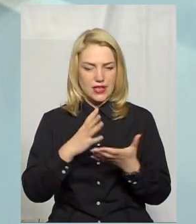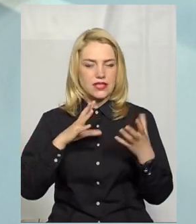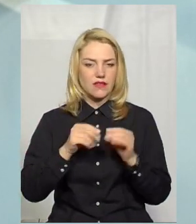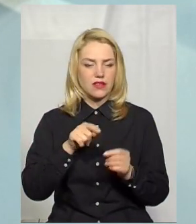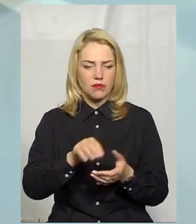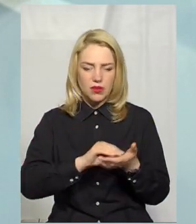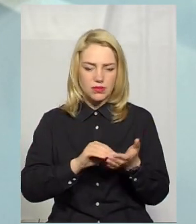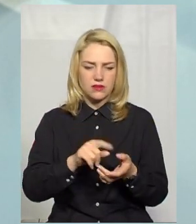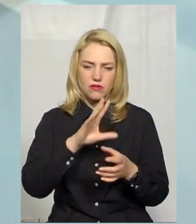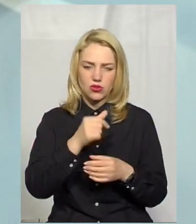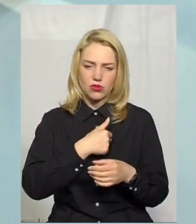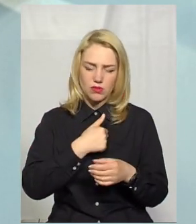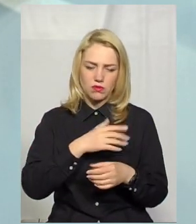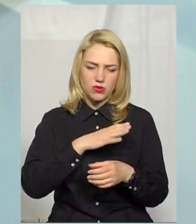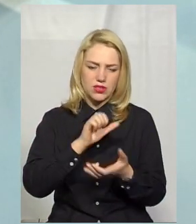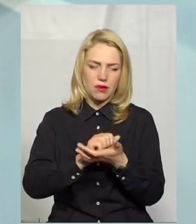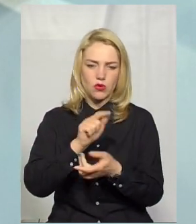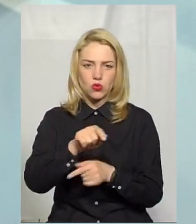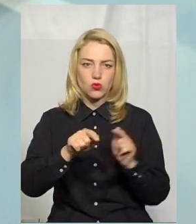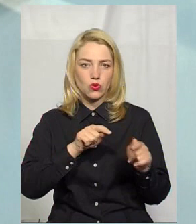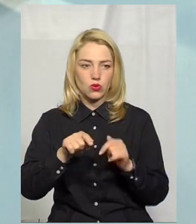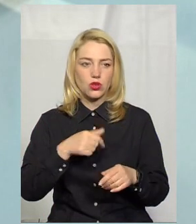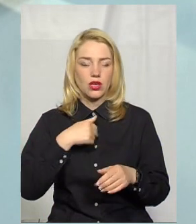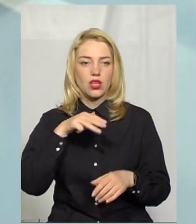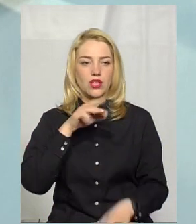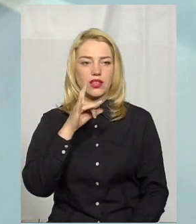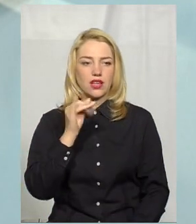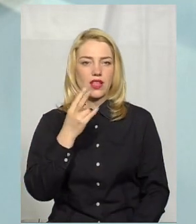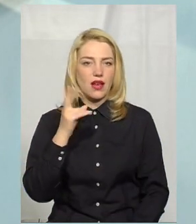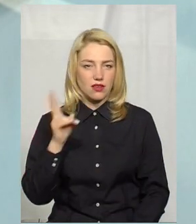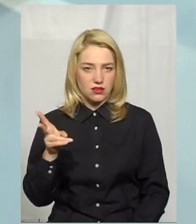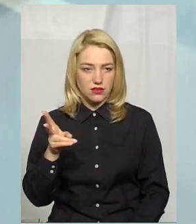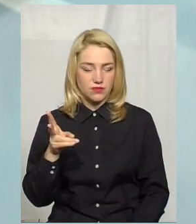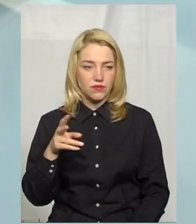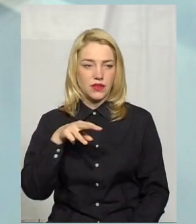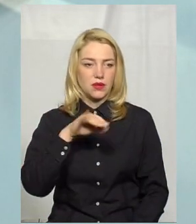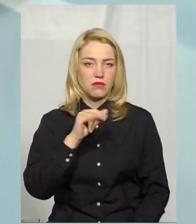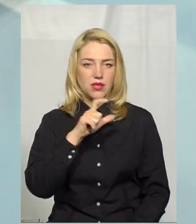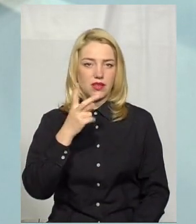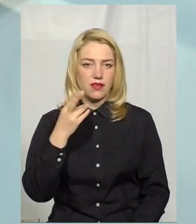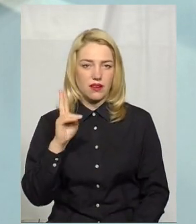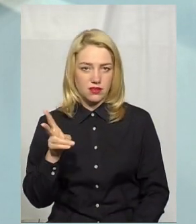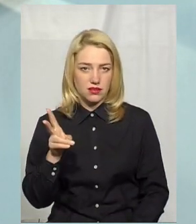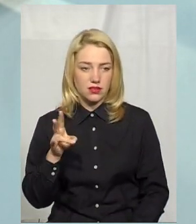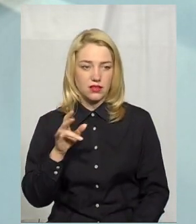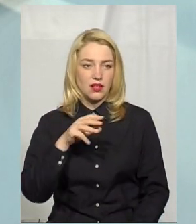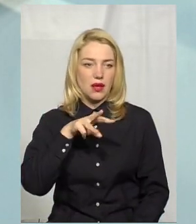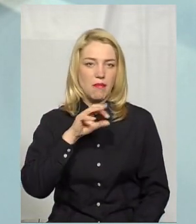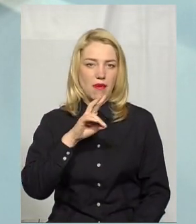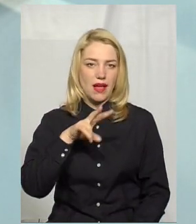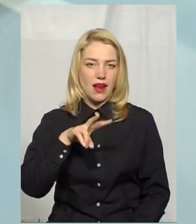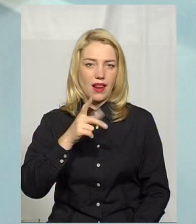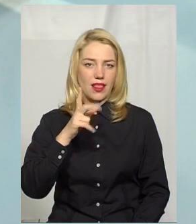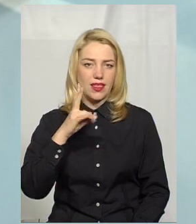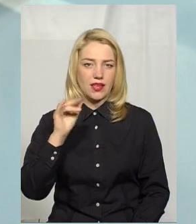чим займався депутат. Так. Ми от виділили це Василь Триняк, Богдан Міхняк і Ігор Мельничук.